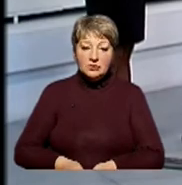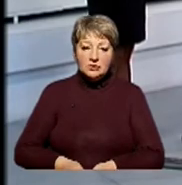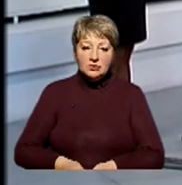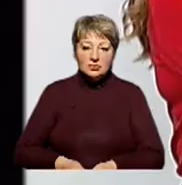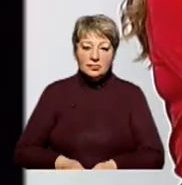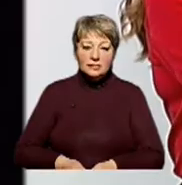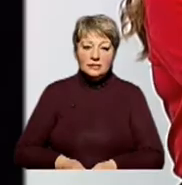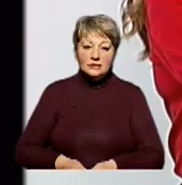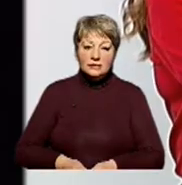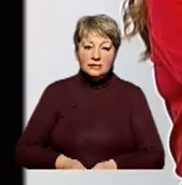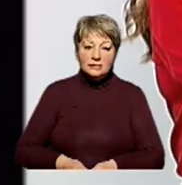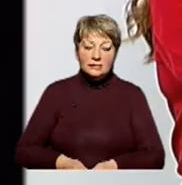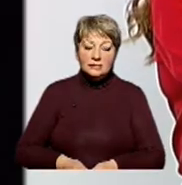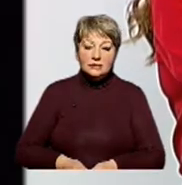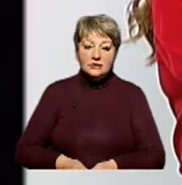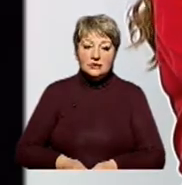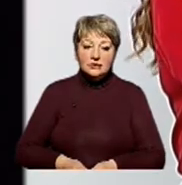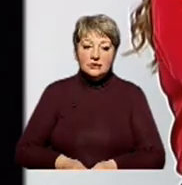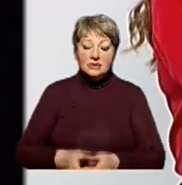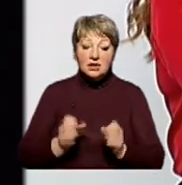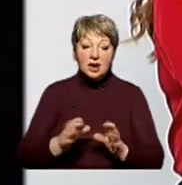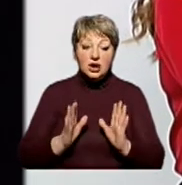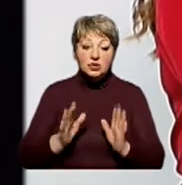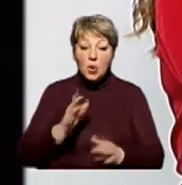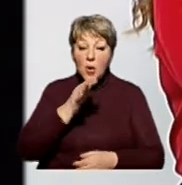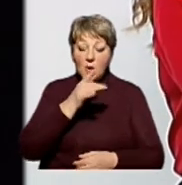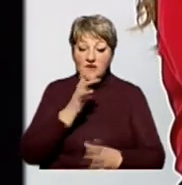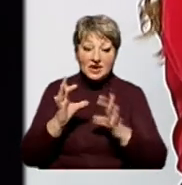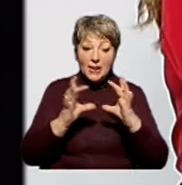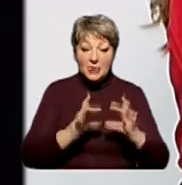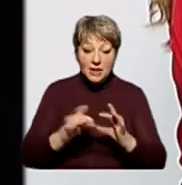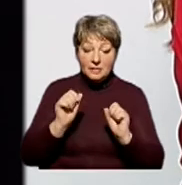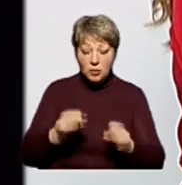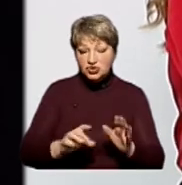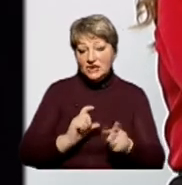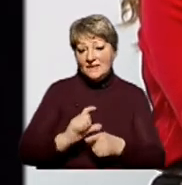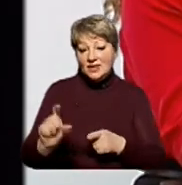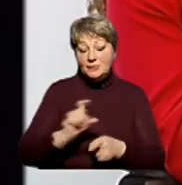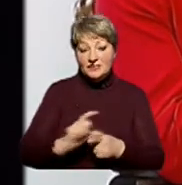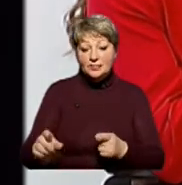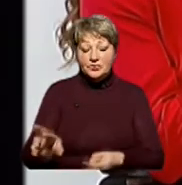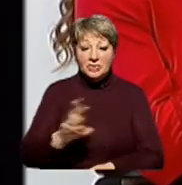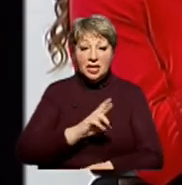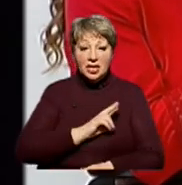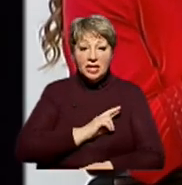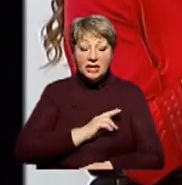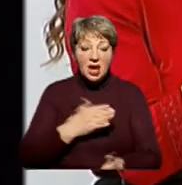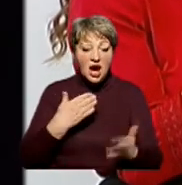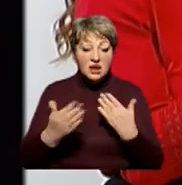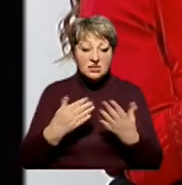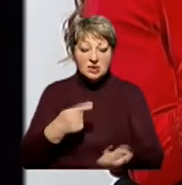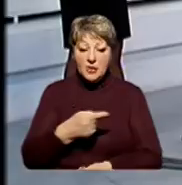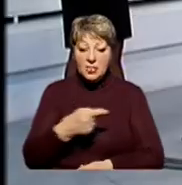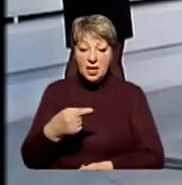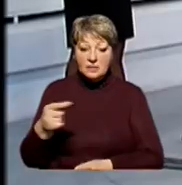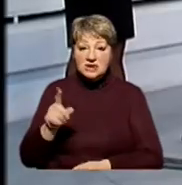Як тільки з'явиться таймер, можете відповідати? Я ставлюся негативно